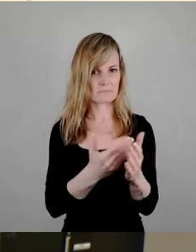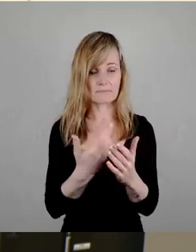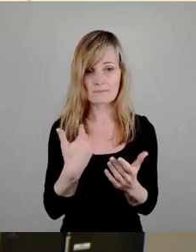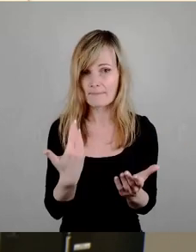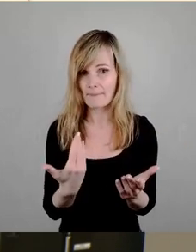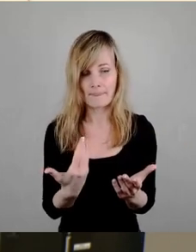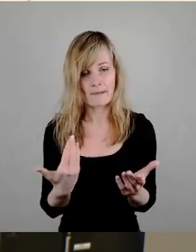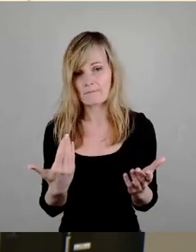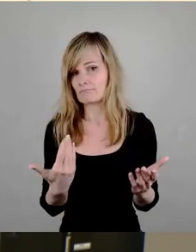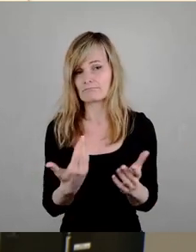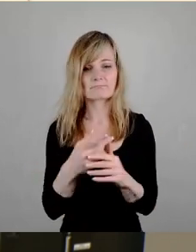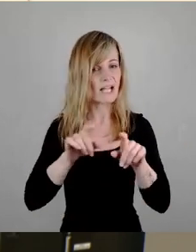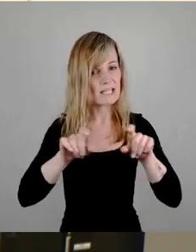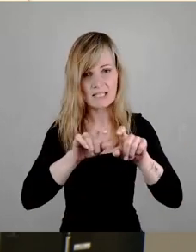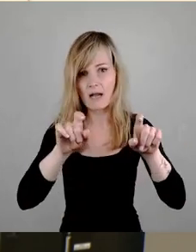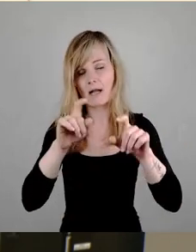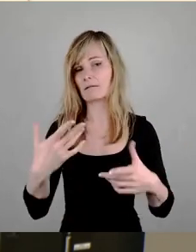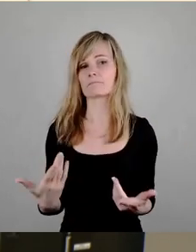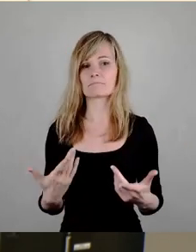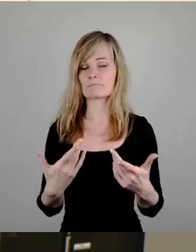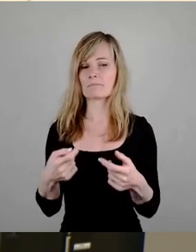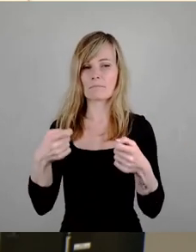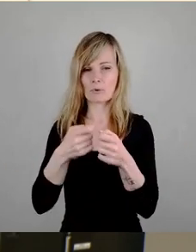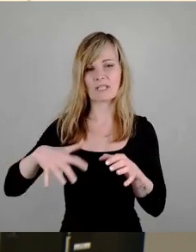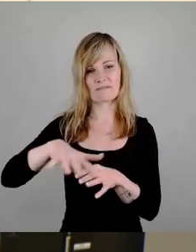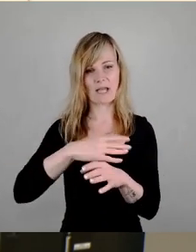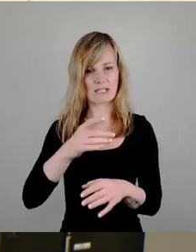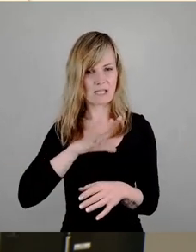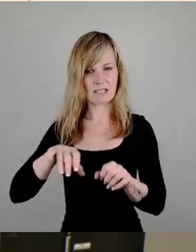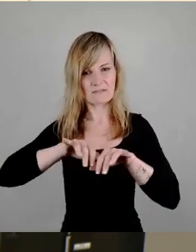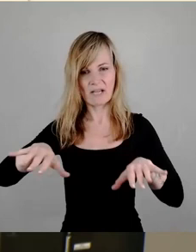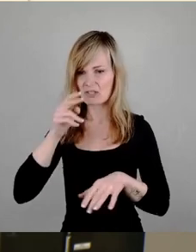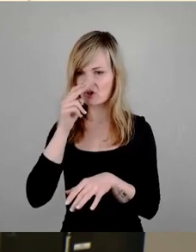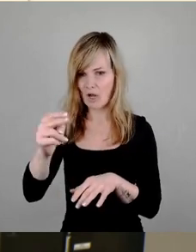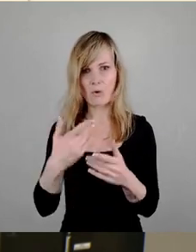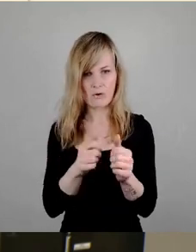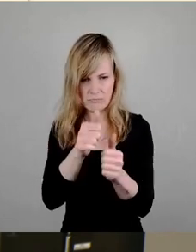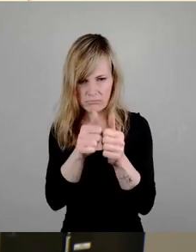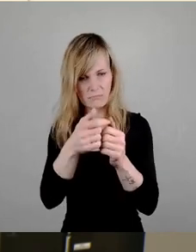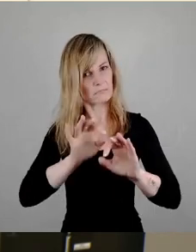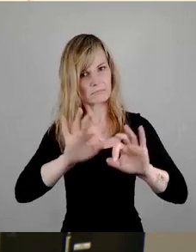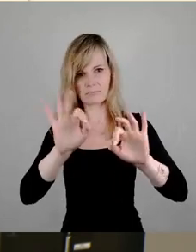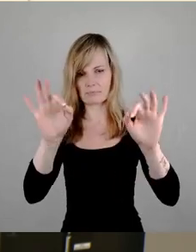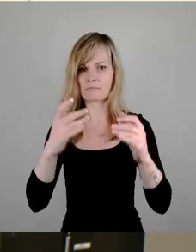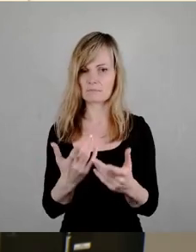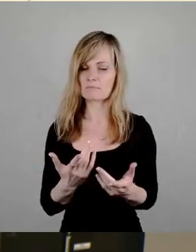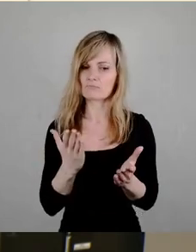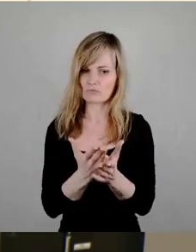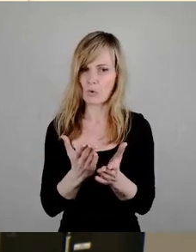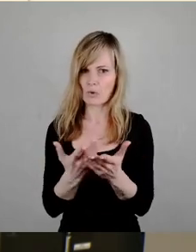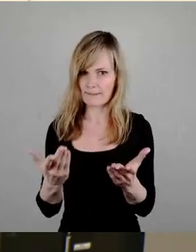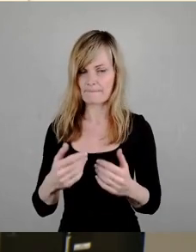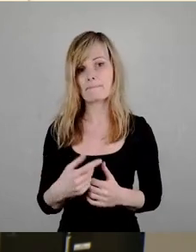bundesweit, Sachsenweit anguckt Ich denke, dort ist die Stadt auf einem guten Weg Und auf einem guten Stand Ich ergänze